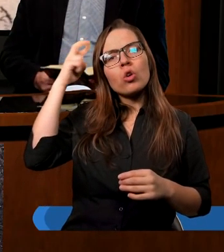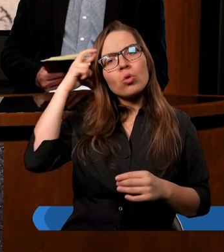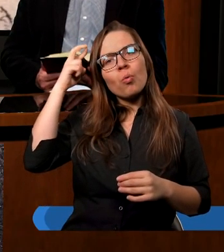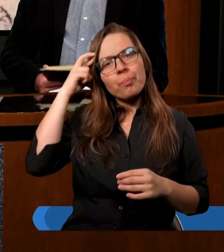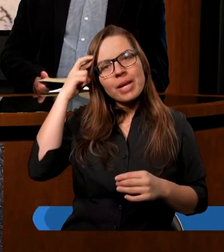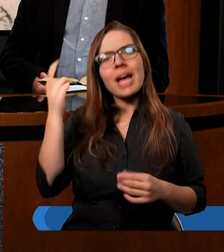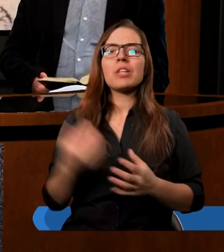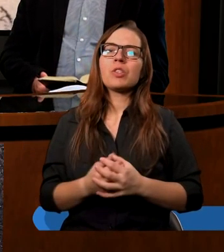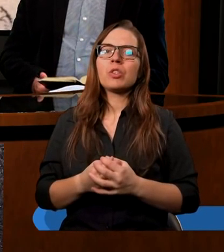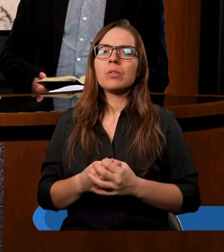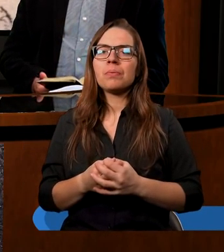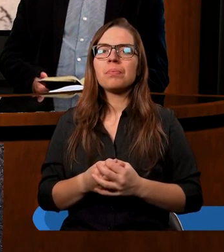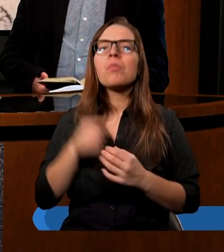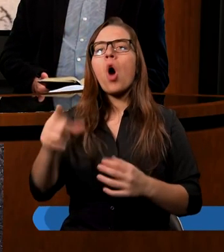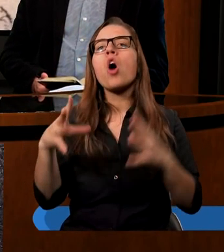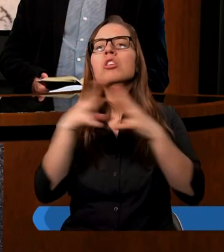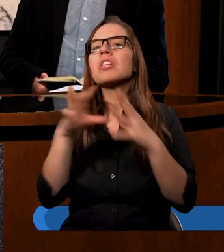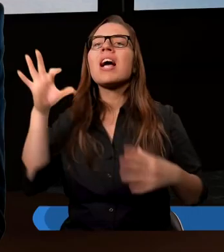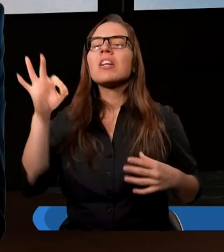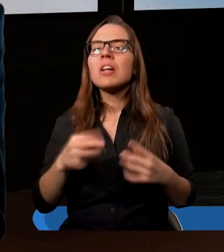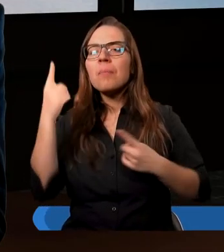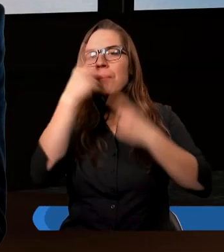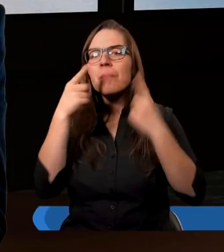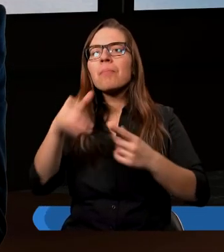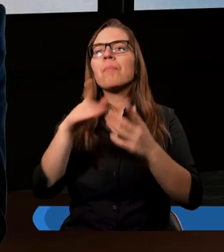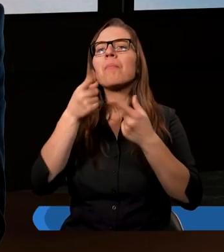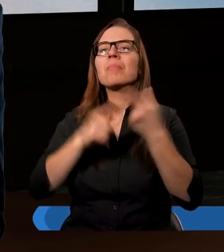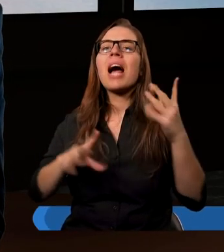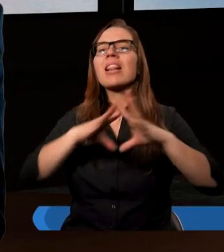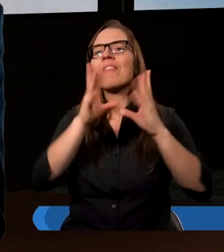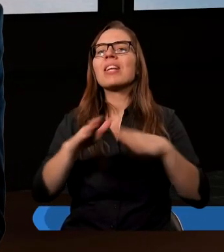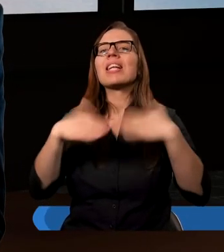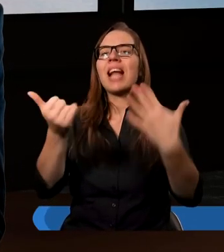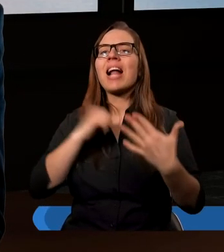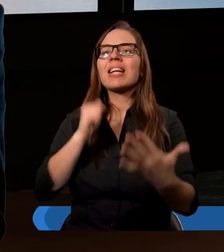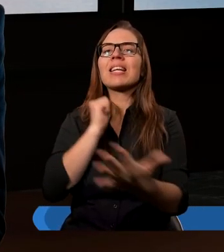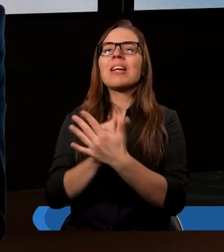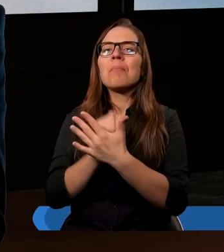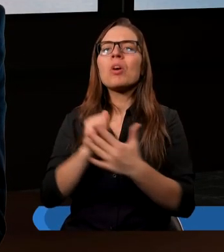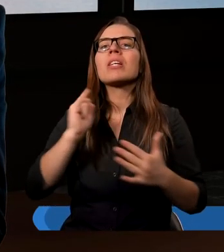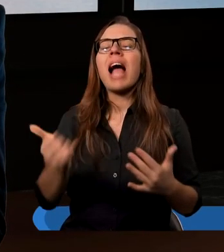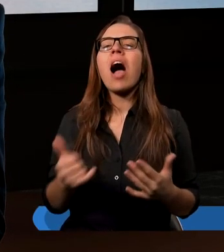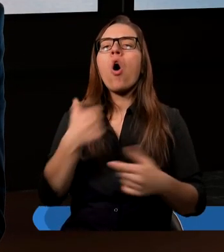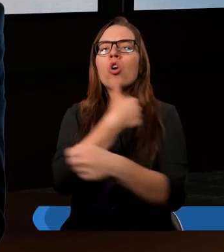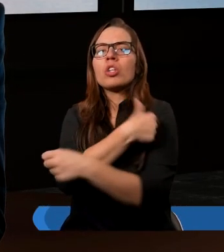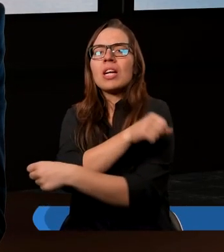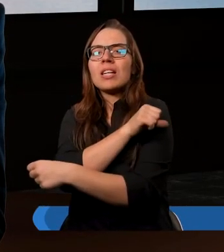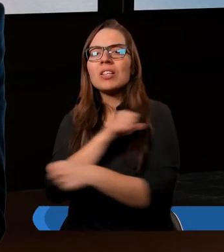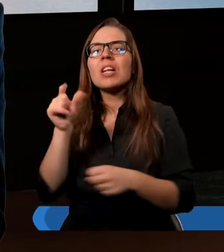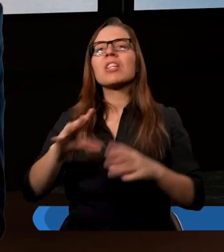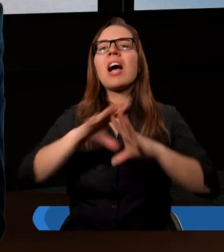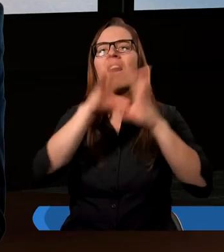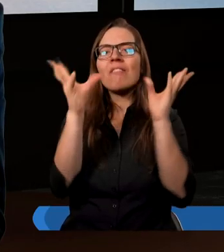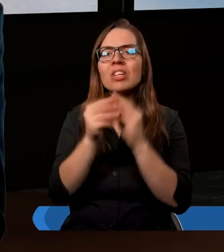Zanim pomyślałem o dziesięcinie, to przede wszystkim zdałem sobie sprawę, jako chrześcijanin, że